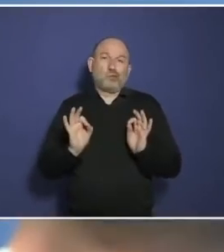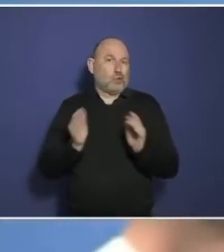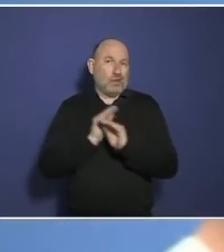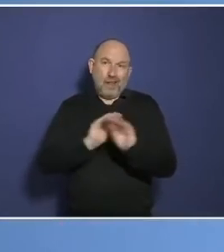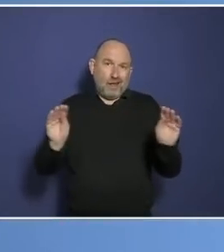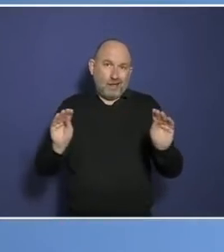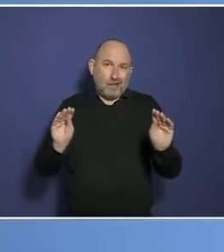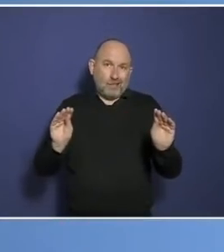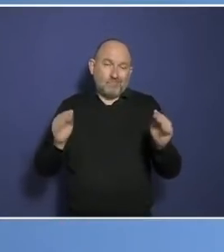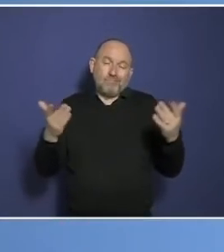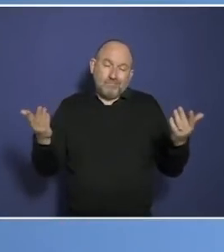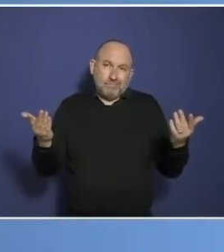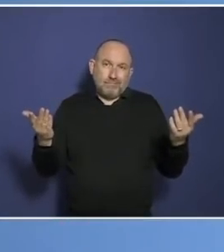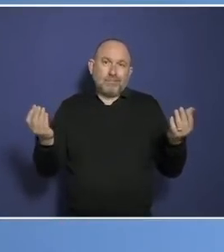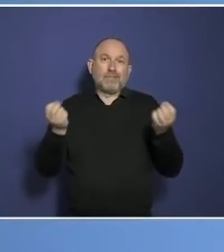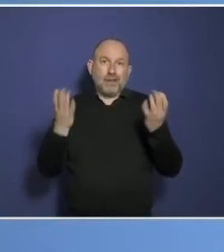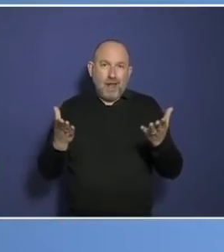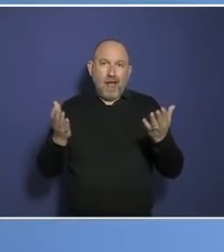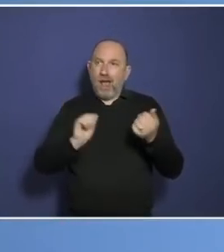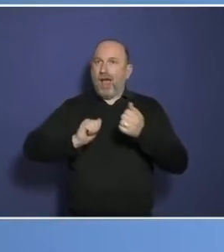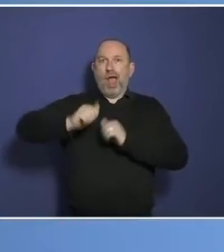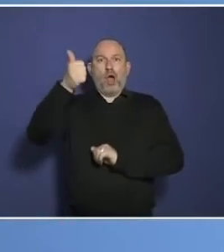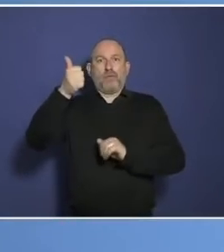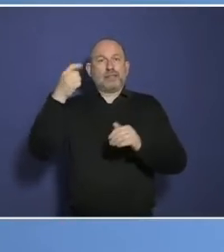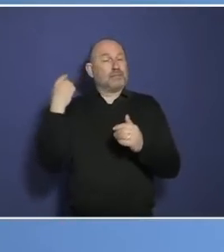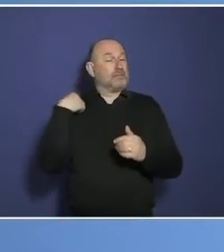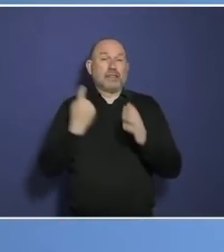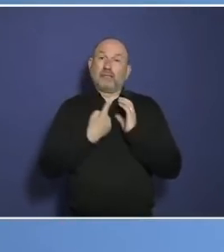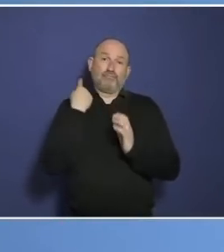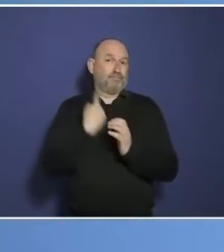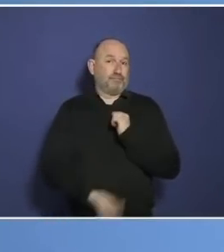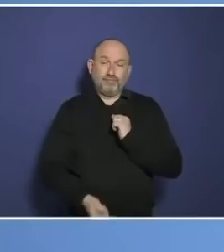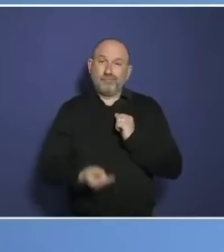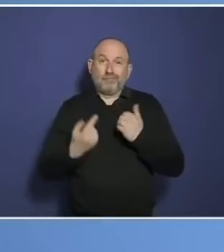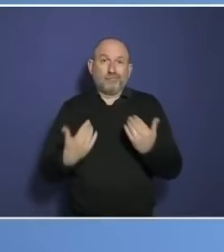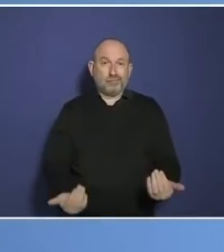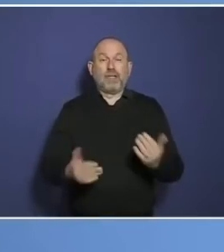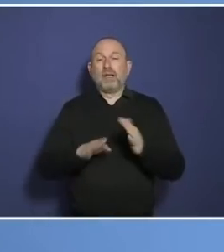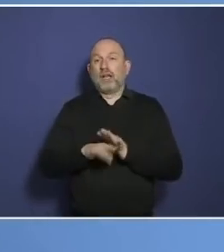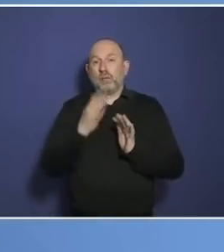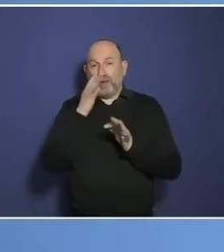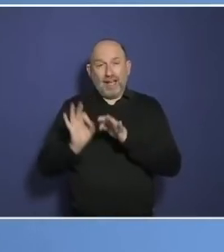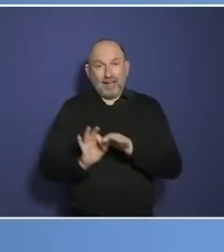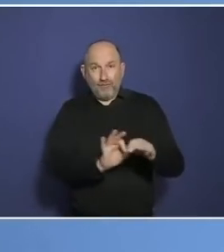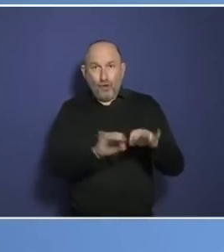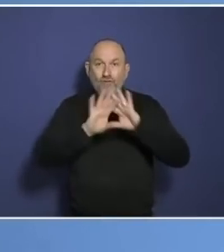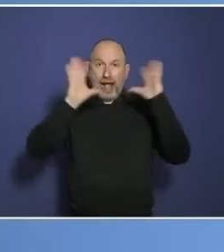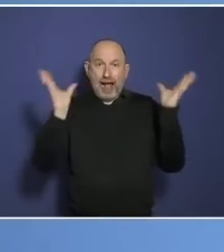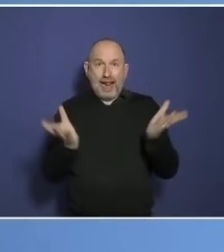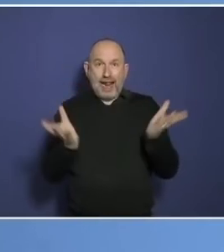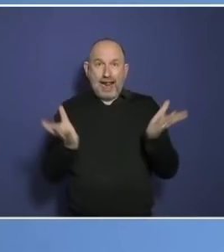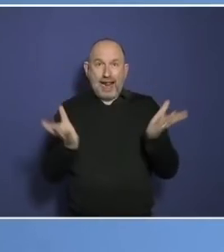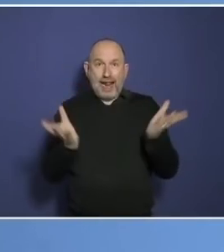steht natürlich voll im Vordergrund die Niederlage bei dem Versuch der Einführung einer allgemeinen